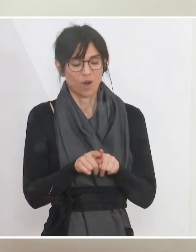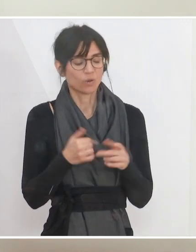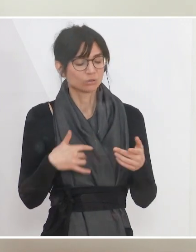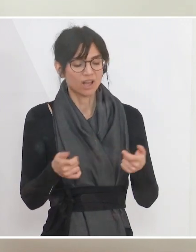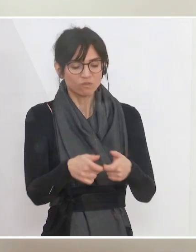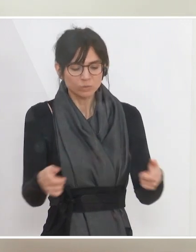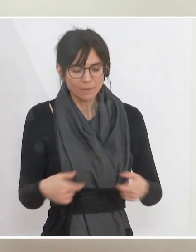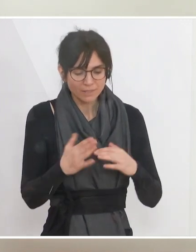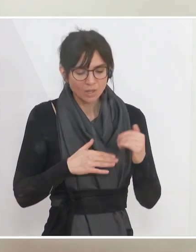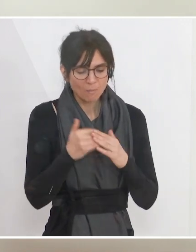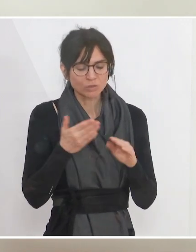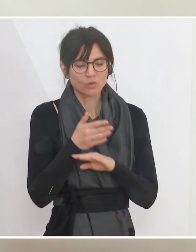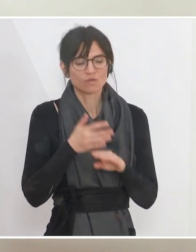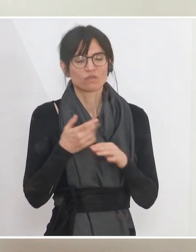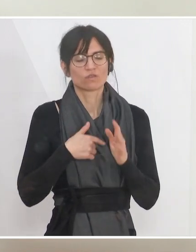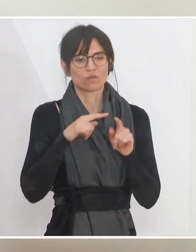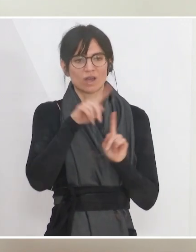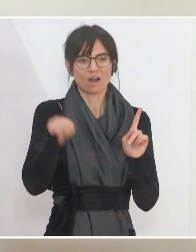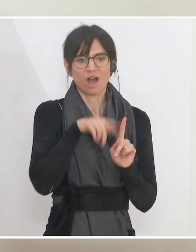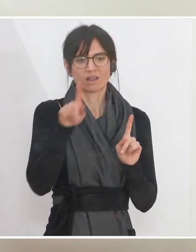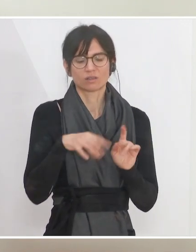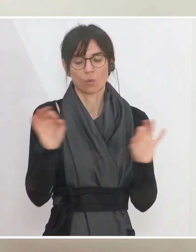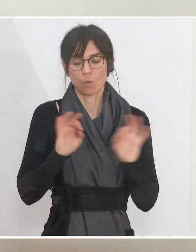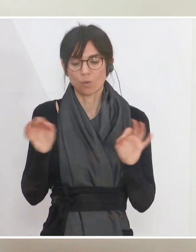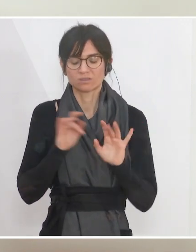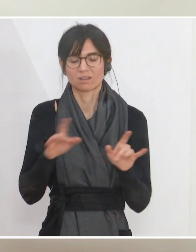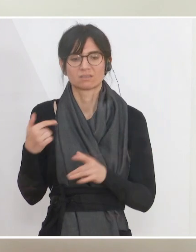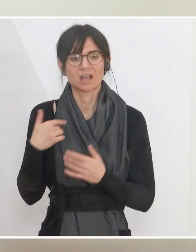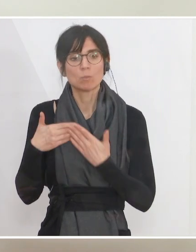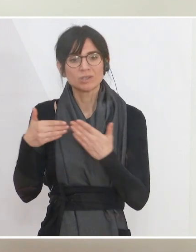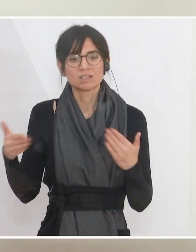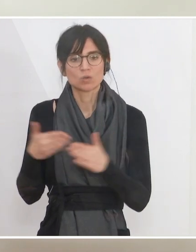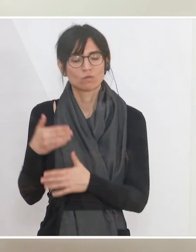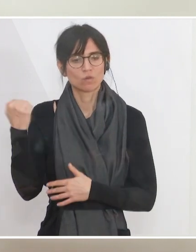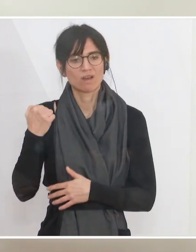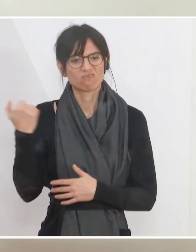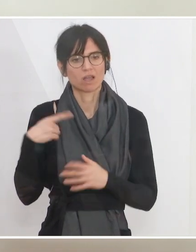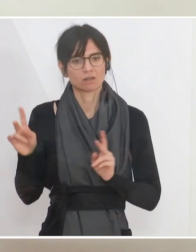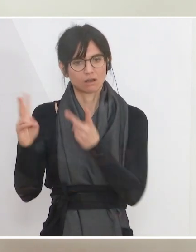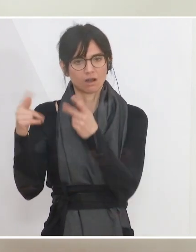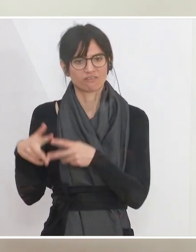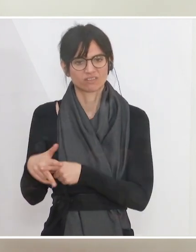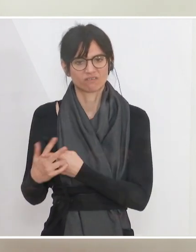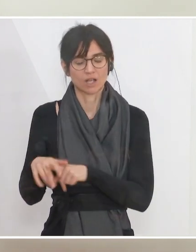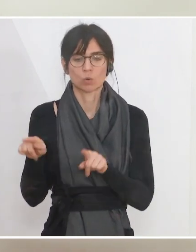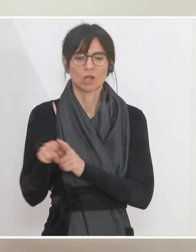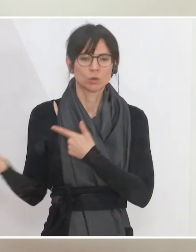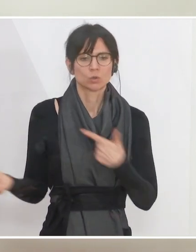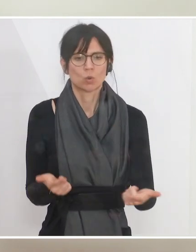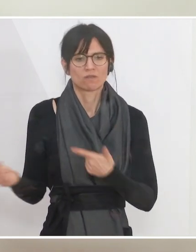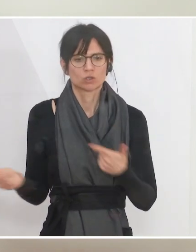bauen oder die Baggerungen für die Modernisierung eines Wasserkraftwerks. Und das betrifft auch die Zulieferindustrie